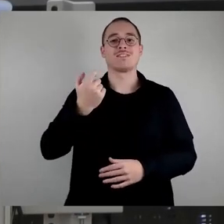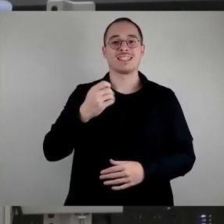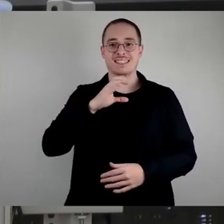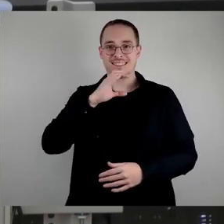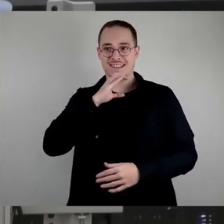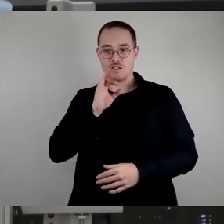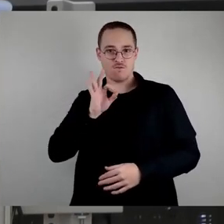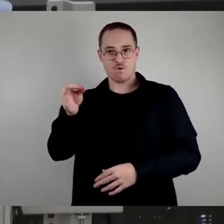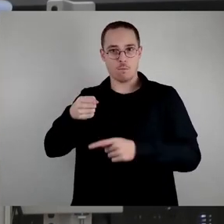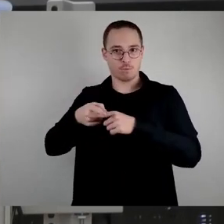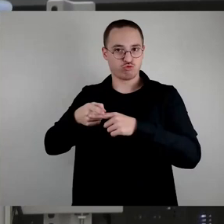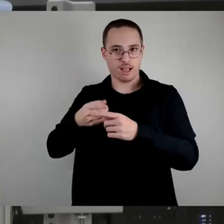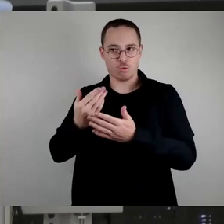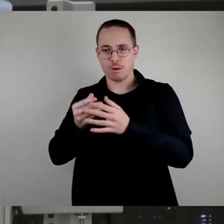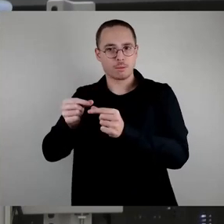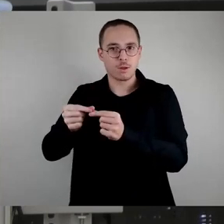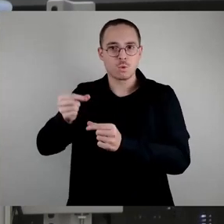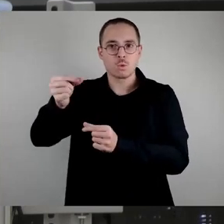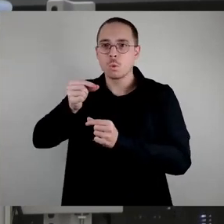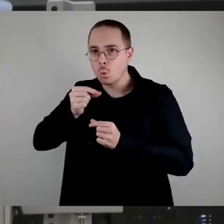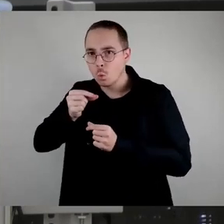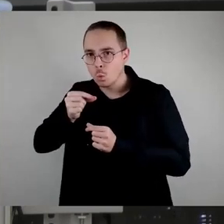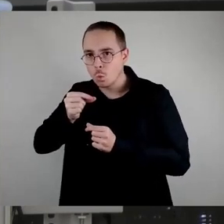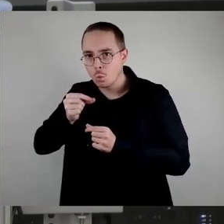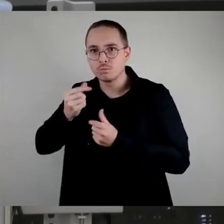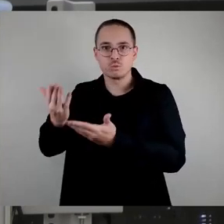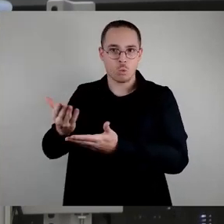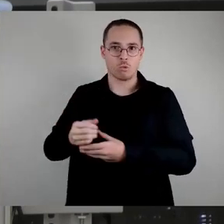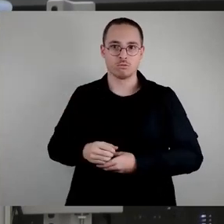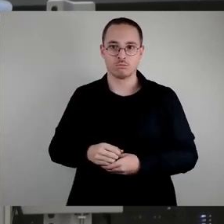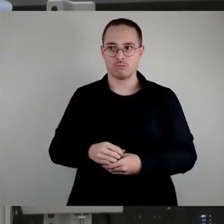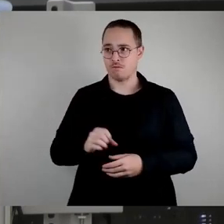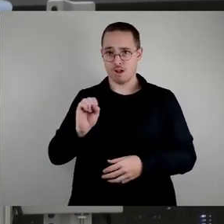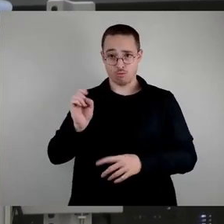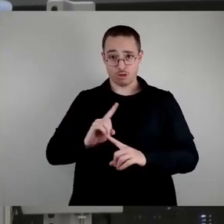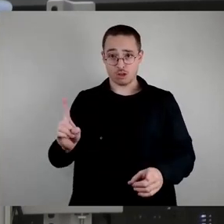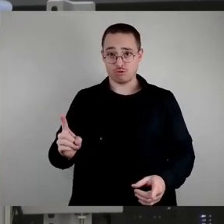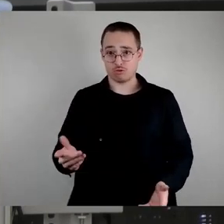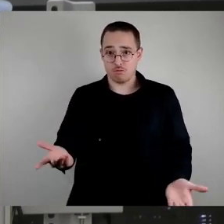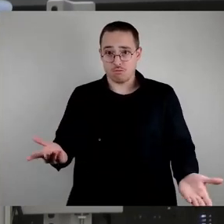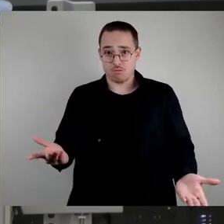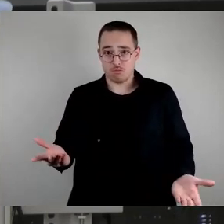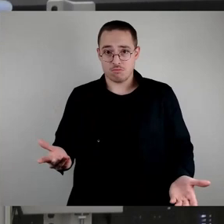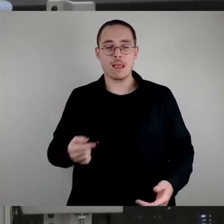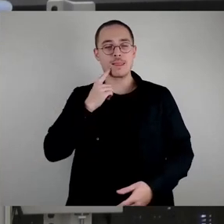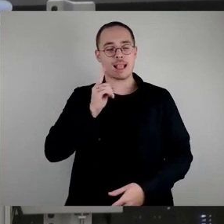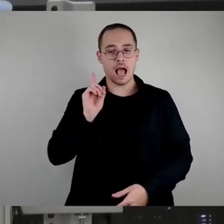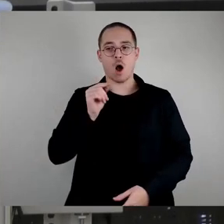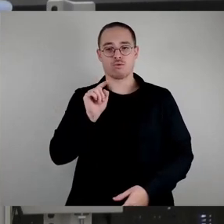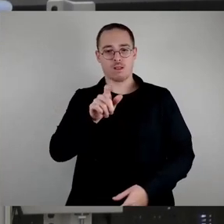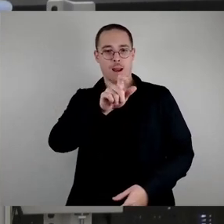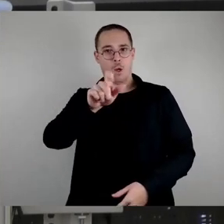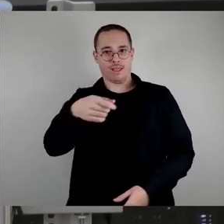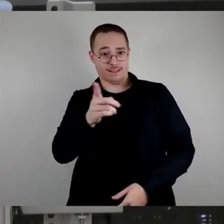soll das nie funktionieren? Klar, dazu ein bisschen Disziplin der Menschen, die das kaufen.